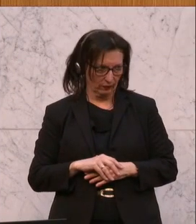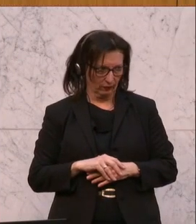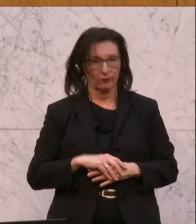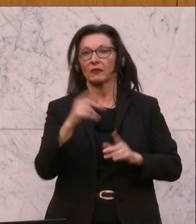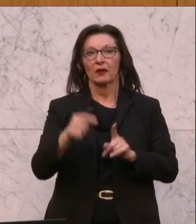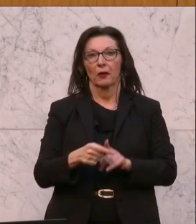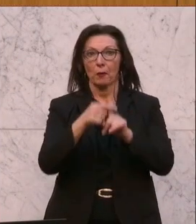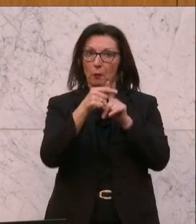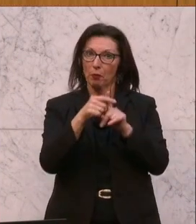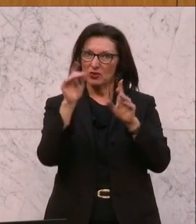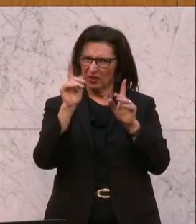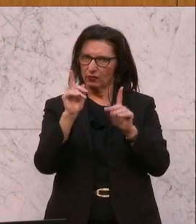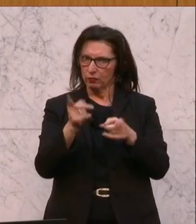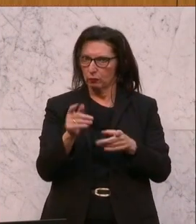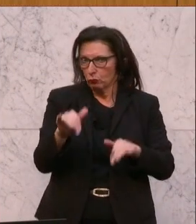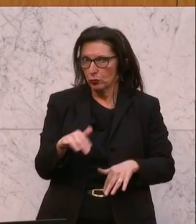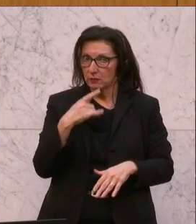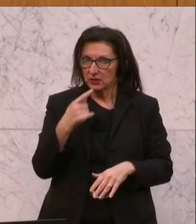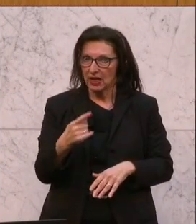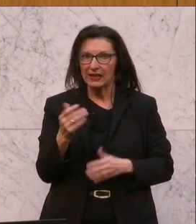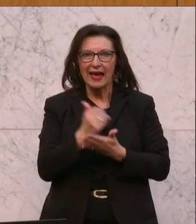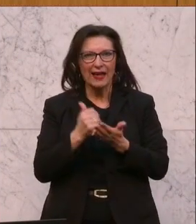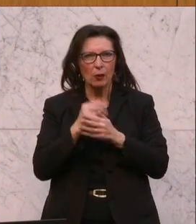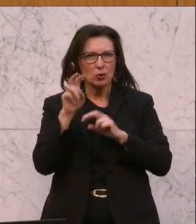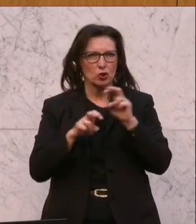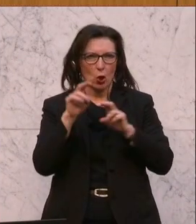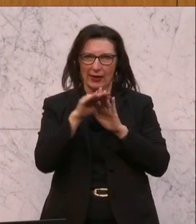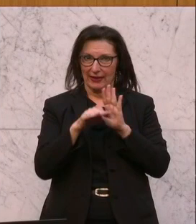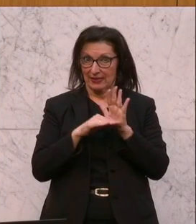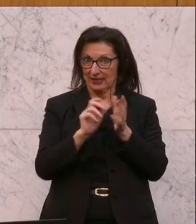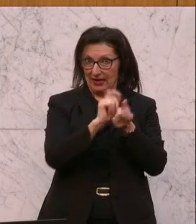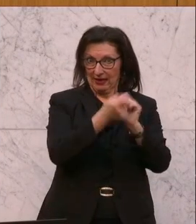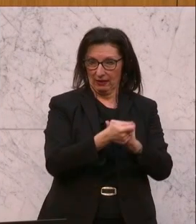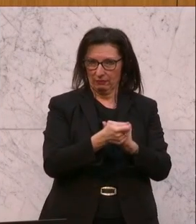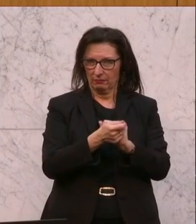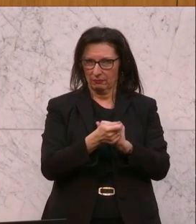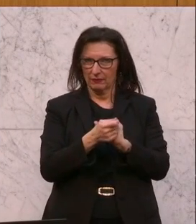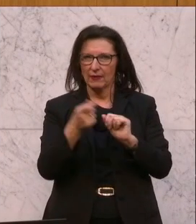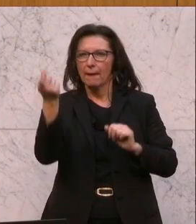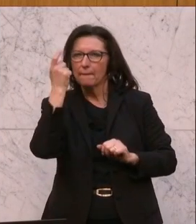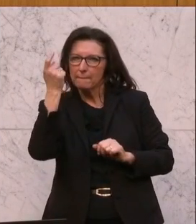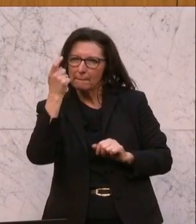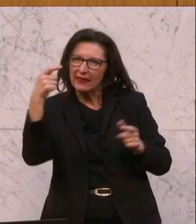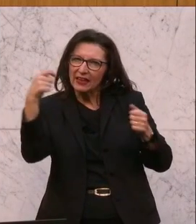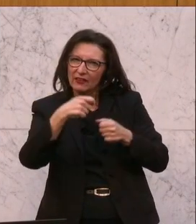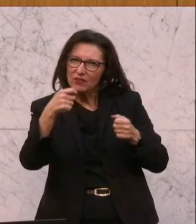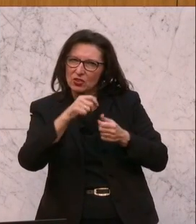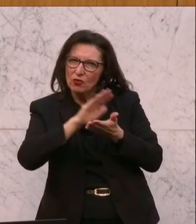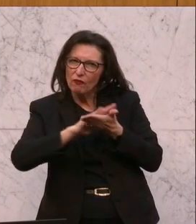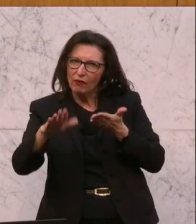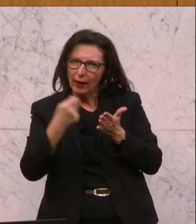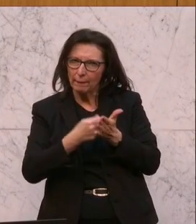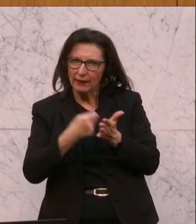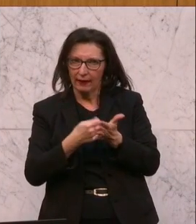Positiv zu werten ist auch die Änderung im Einkommenssteuergesetz betreffend dem Investitionsfreibetrag. Aus ökologischen